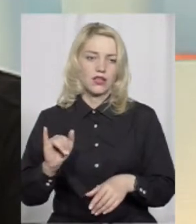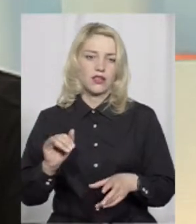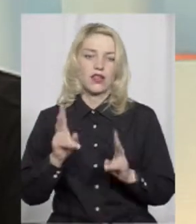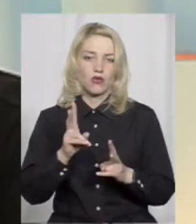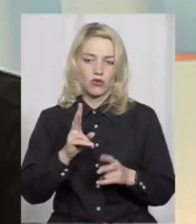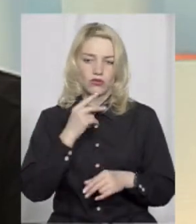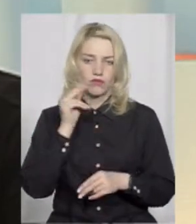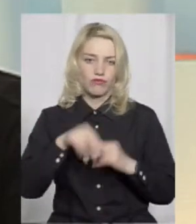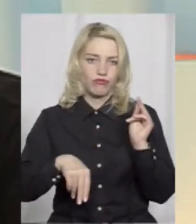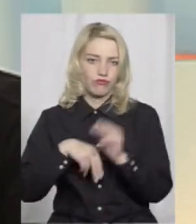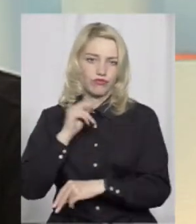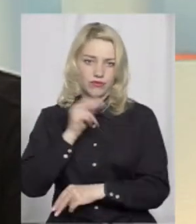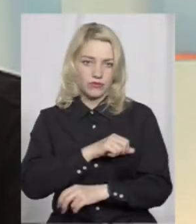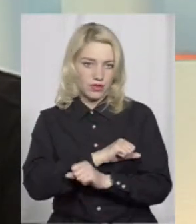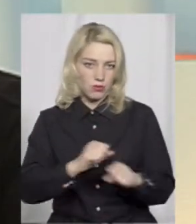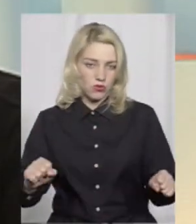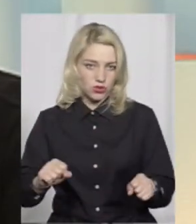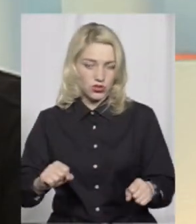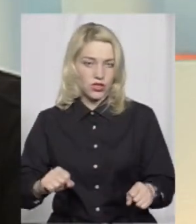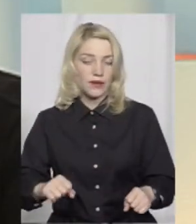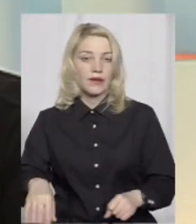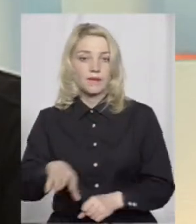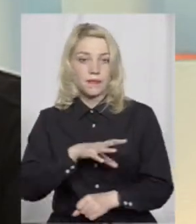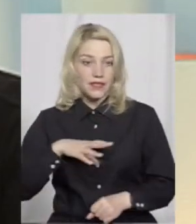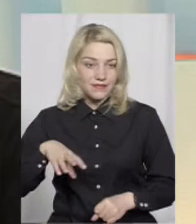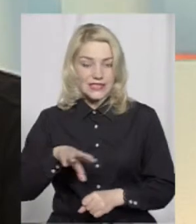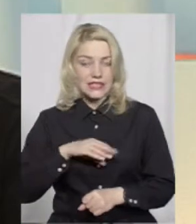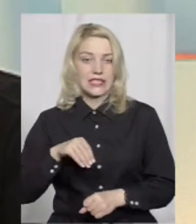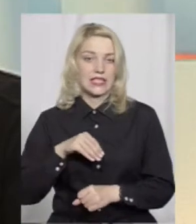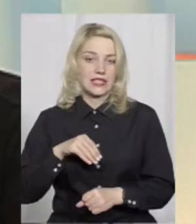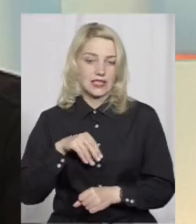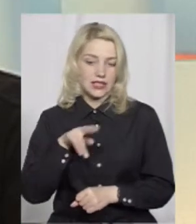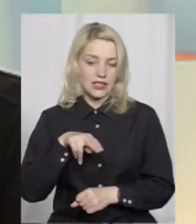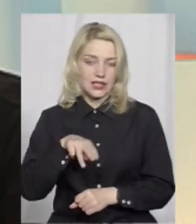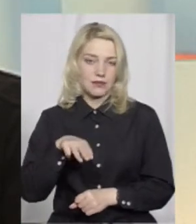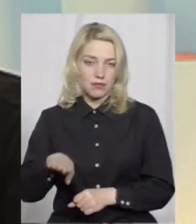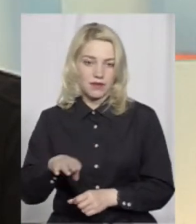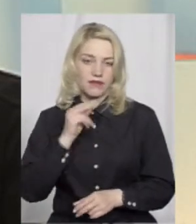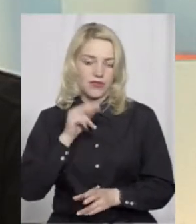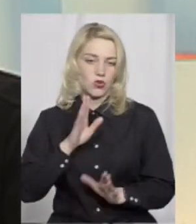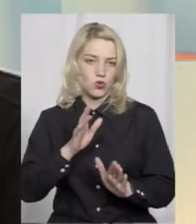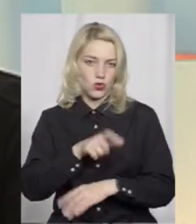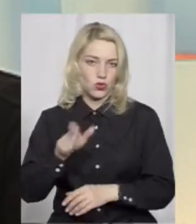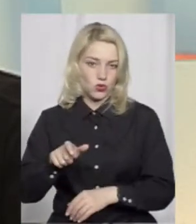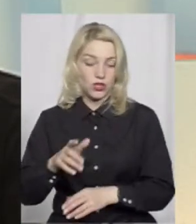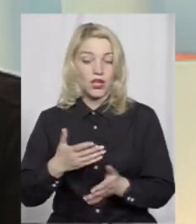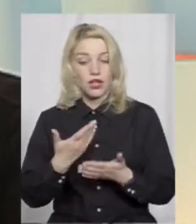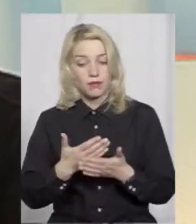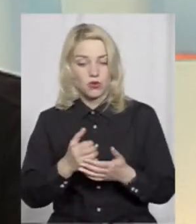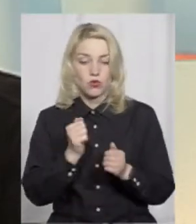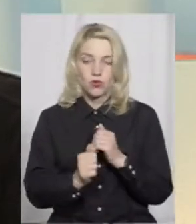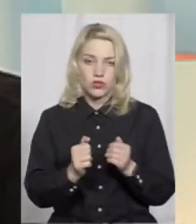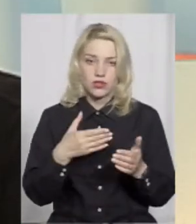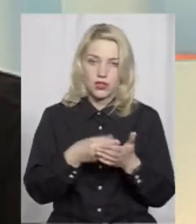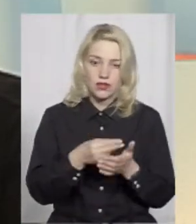спирати, що трапилося ДТП, не можна. Во всіх ДТП винні тільки люди. Просто кожне ДТП